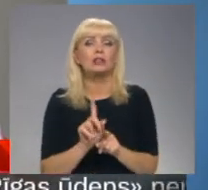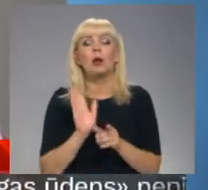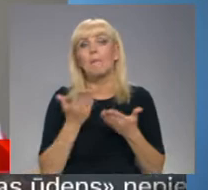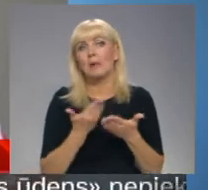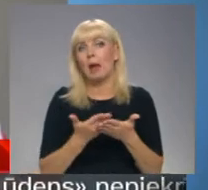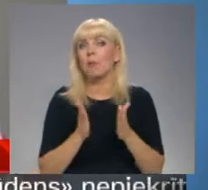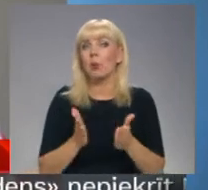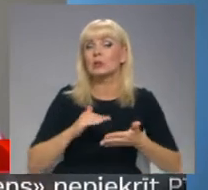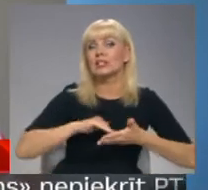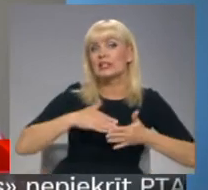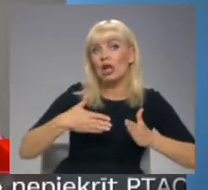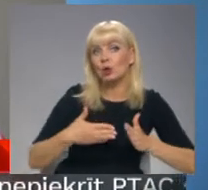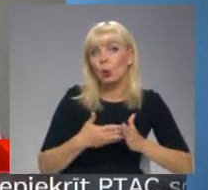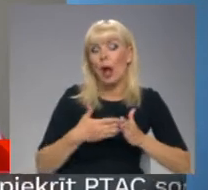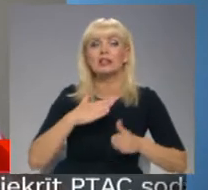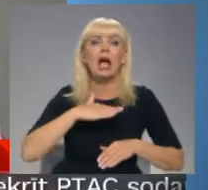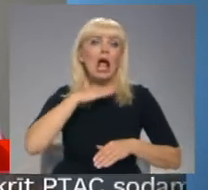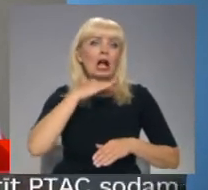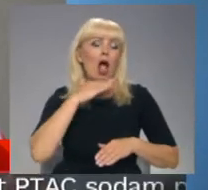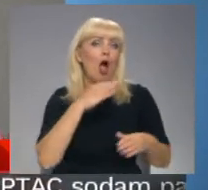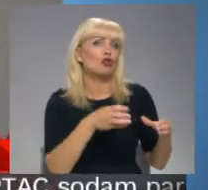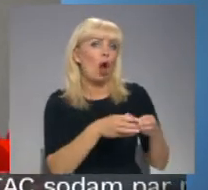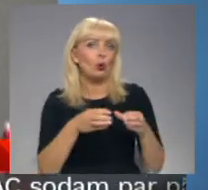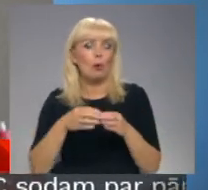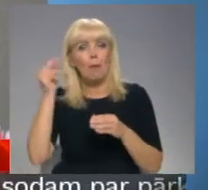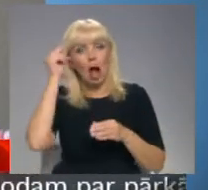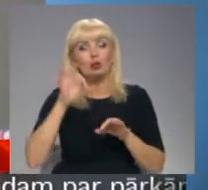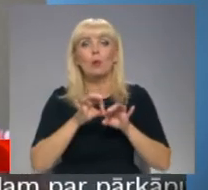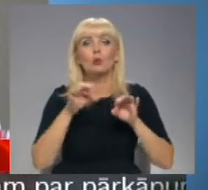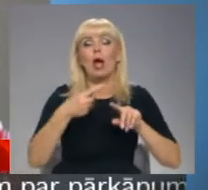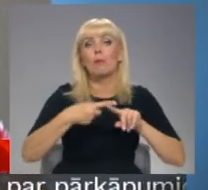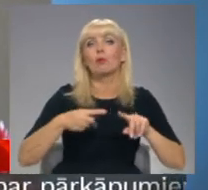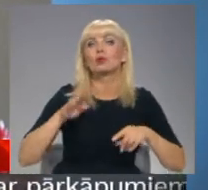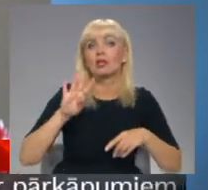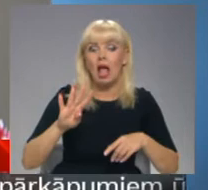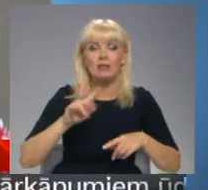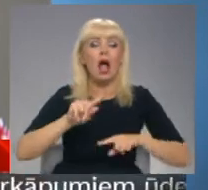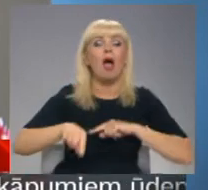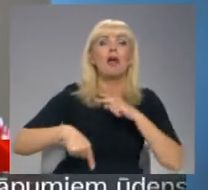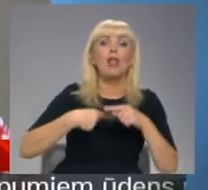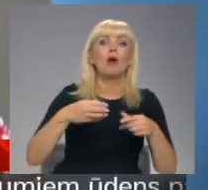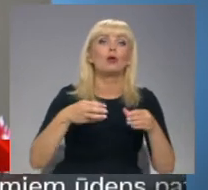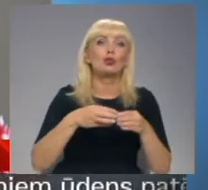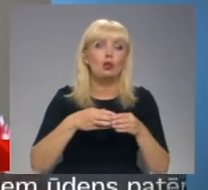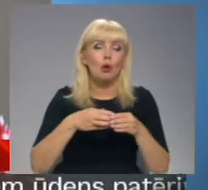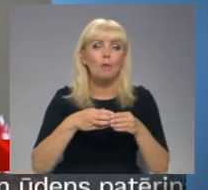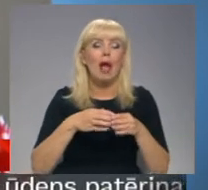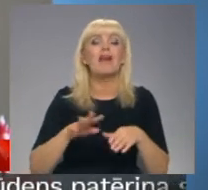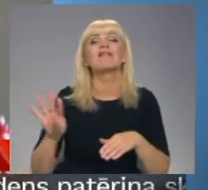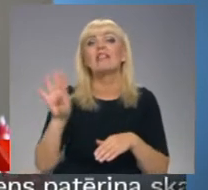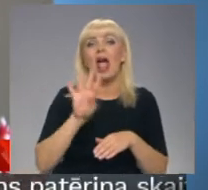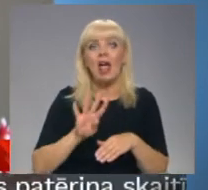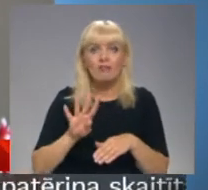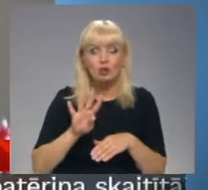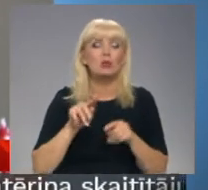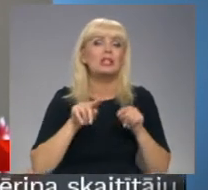kāda no klāšu grupām mācības uzsāk pusē 9, nākošā grupa nāk pūkstens 9. Tādā